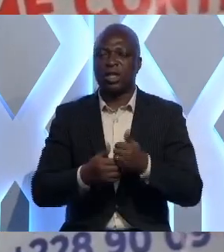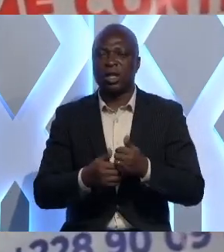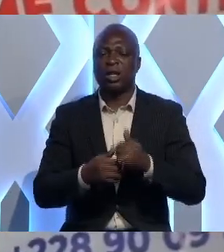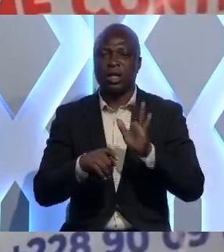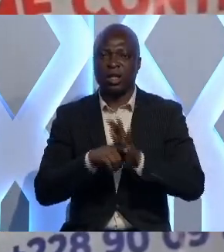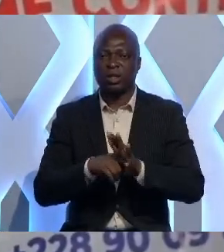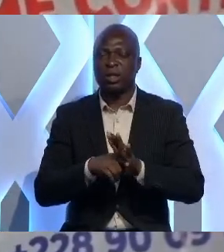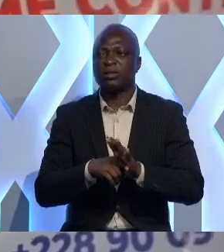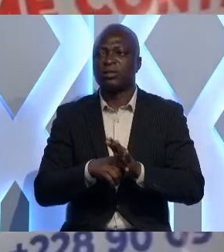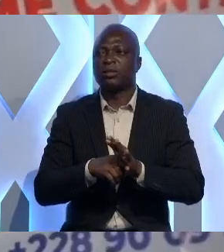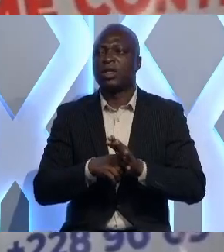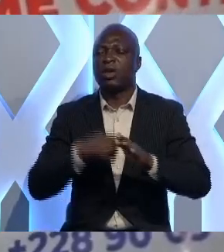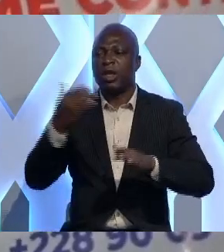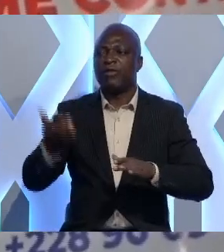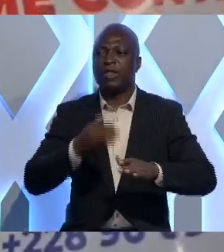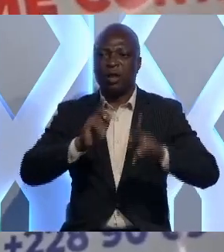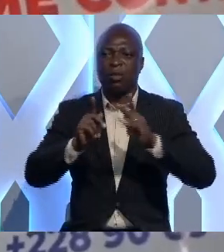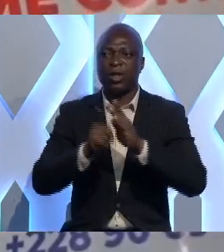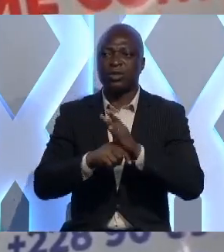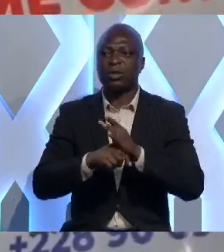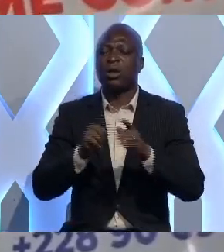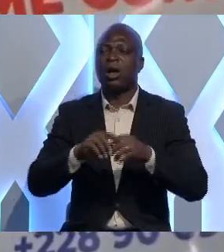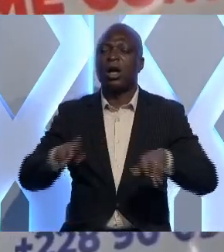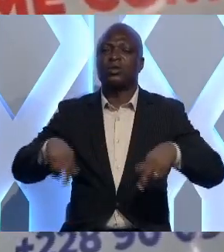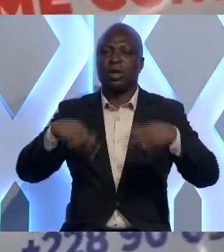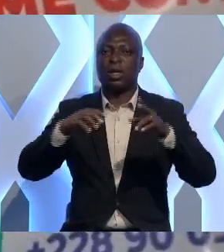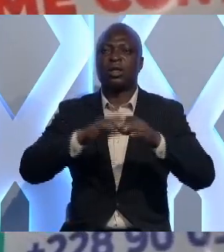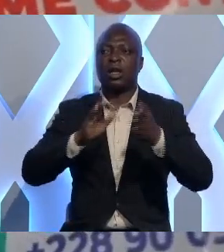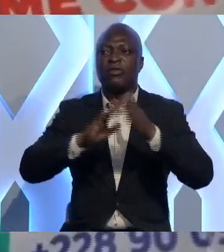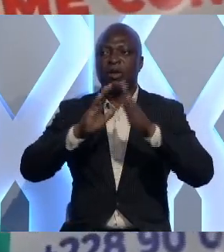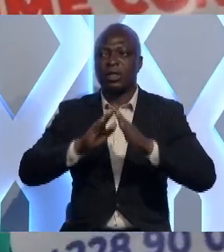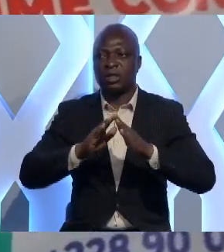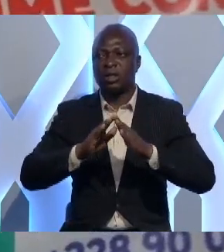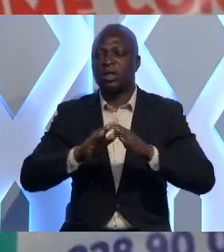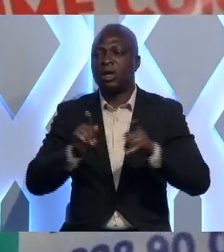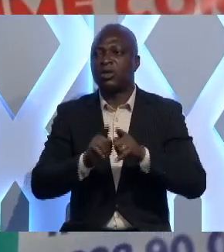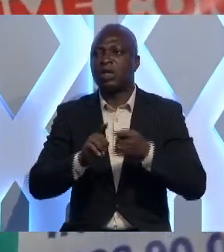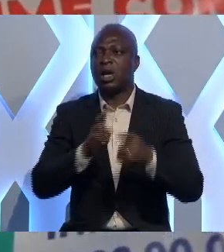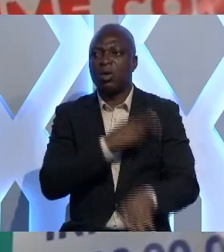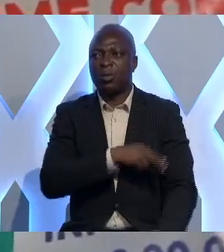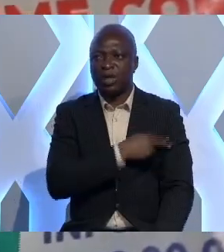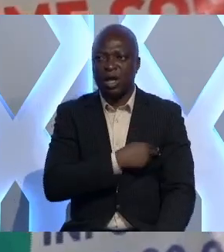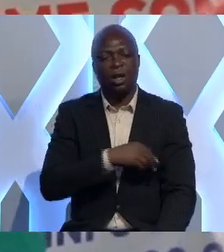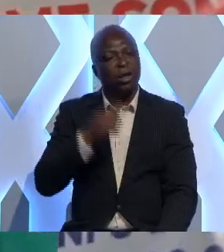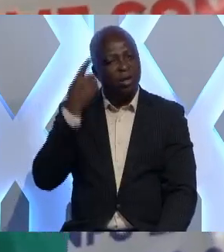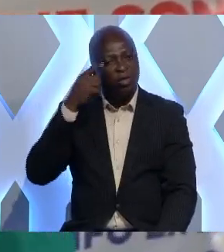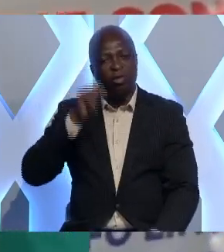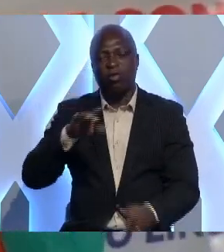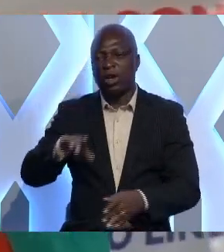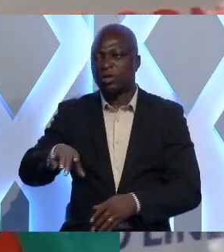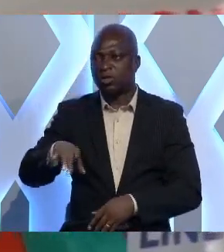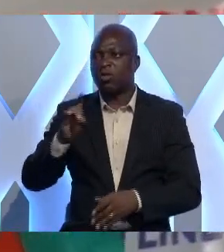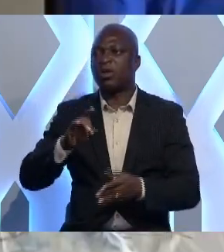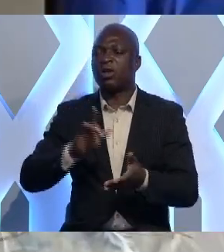néfastes et inviter la population à se rendre dans les pharmacies et aussi à l'hôpital pour pouvoir trouver